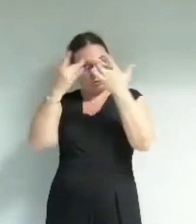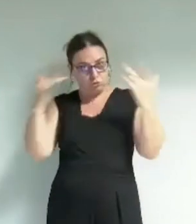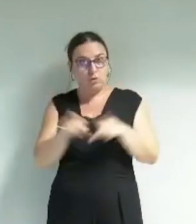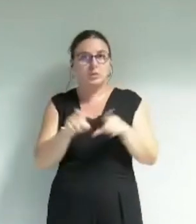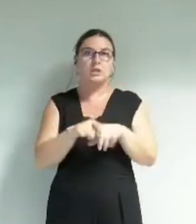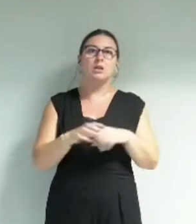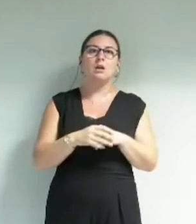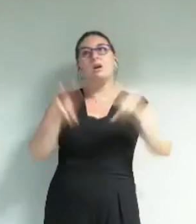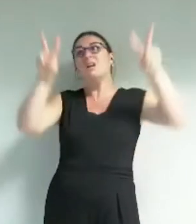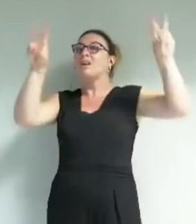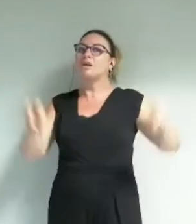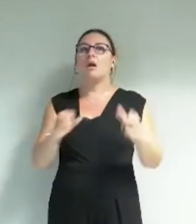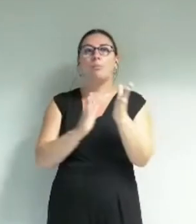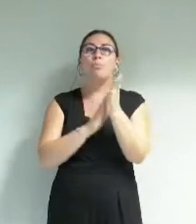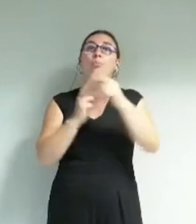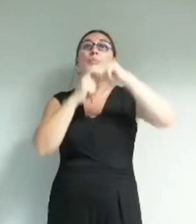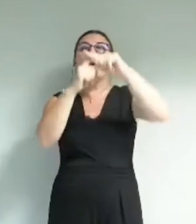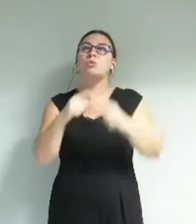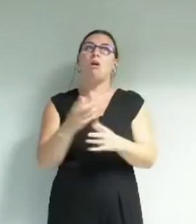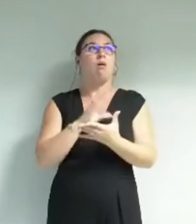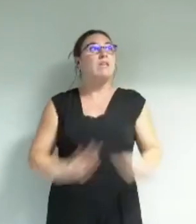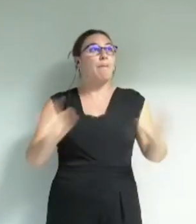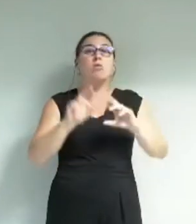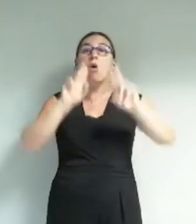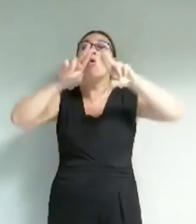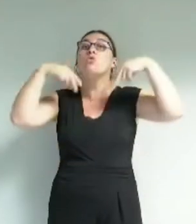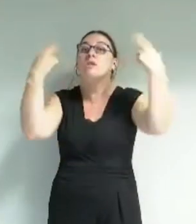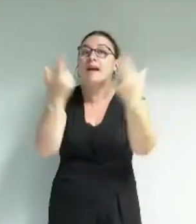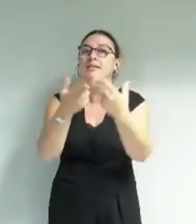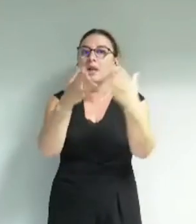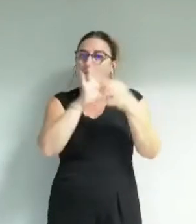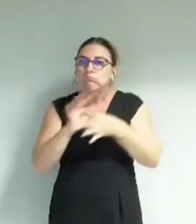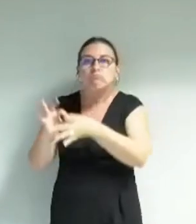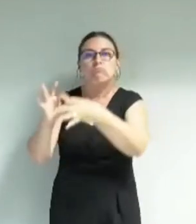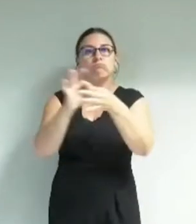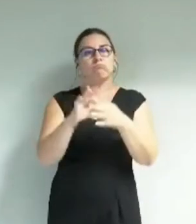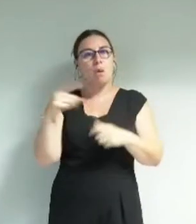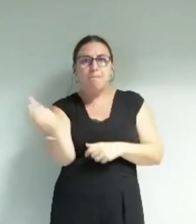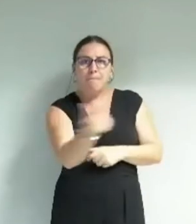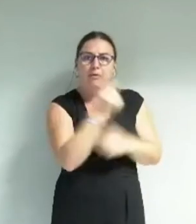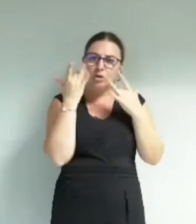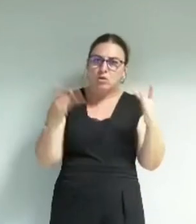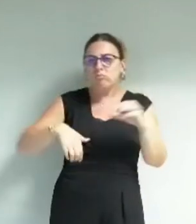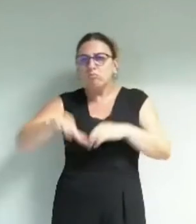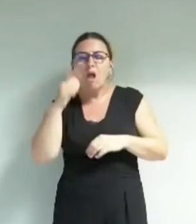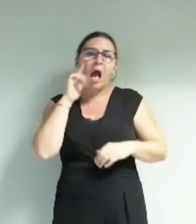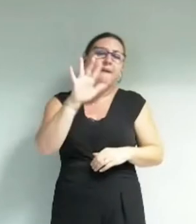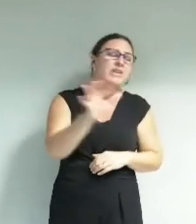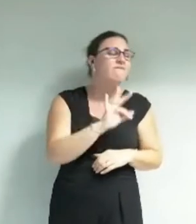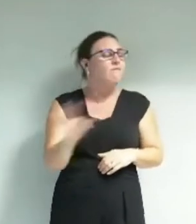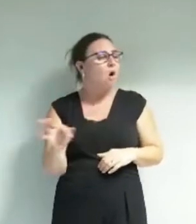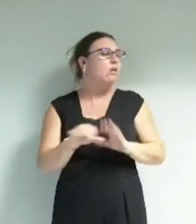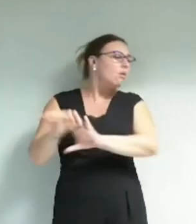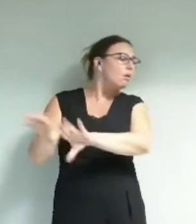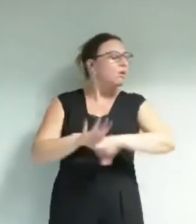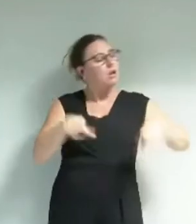de bonus comme vous avez décrit mais plutôt une universalité du soutien aux acteurs culturels quoi qu'ils disent et quoi qu'ils pensent de la France et